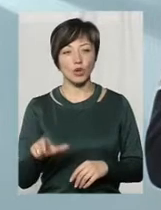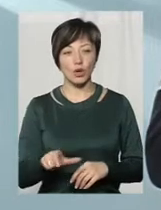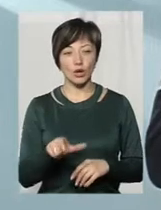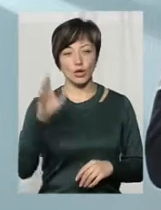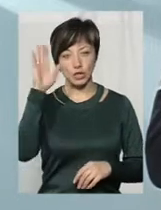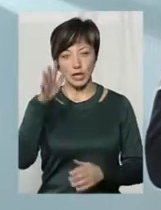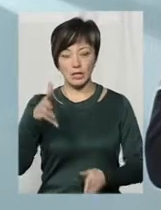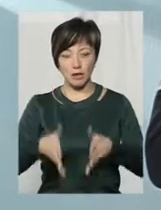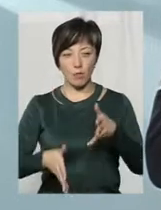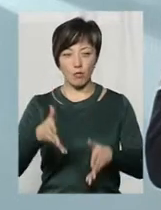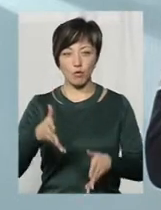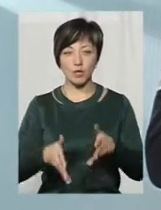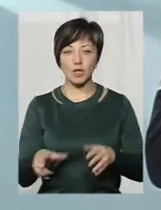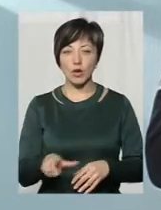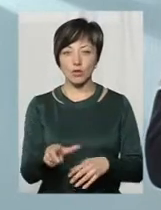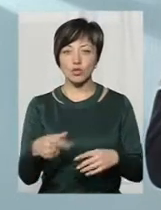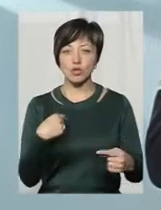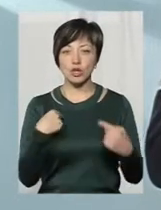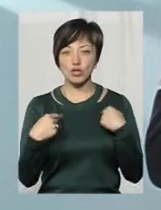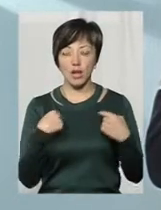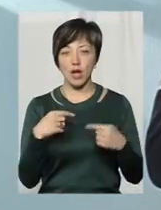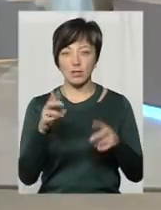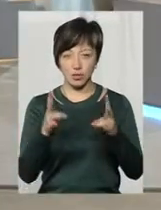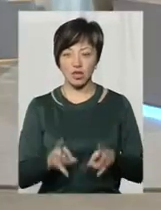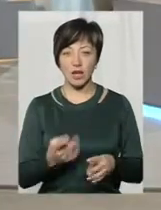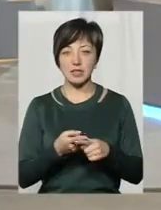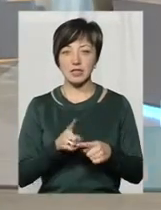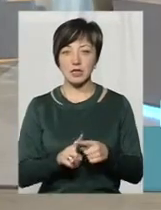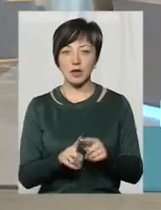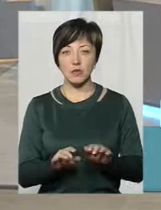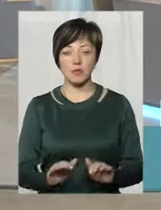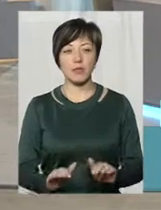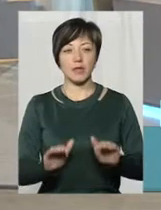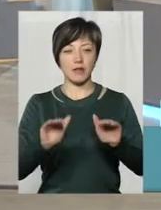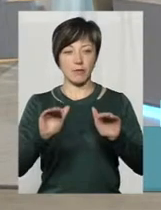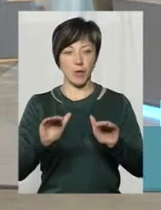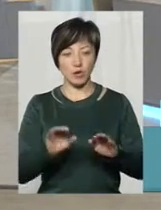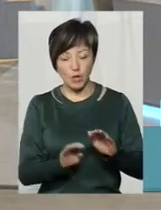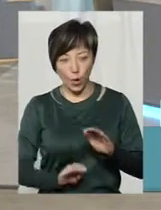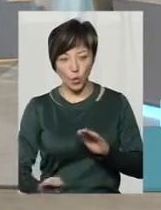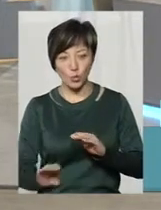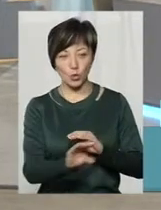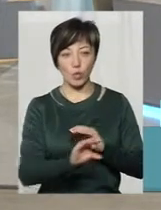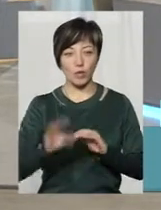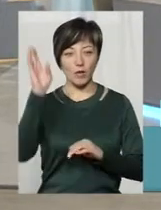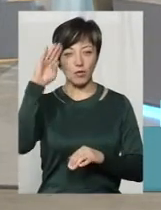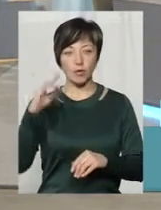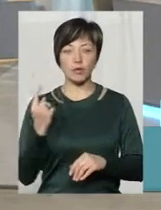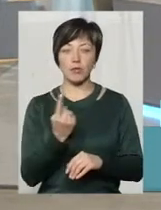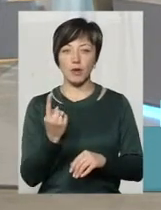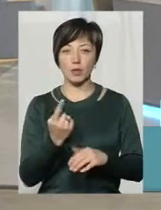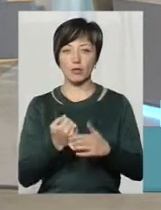замолена і русло страждає, і через це піднімається і гургнутові води, першу воду